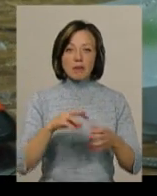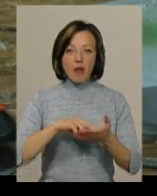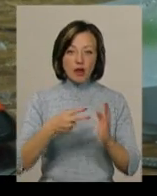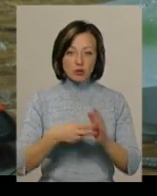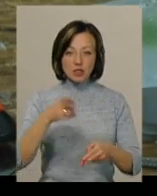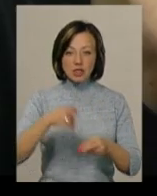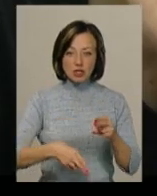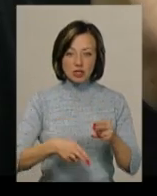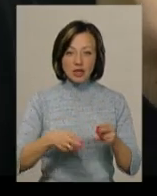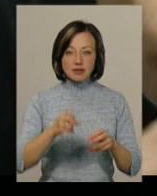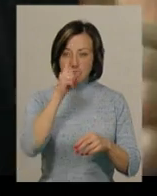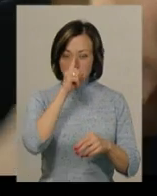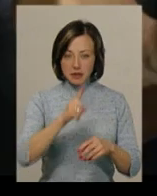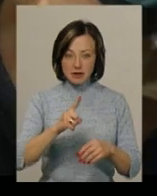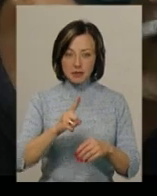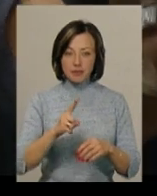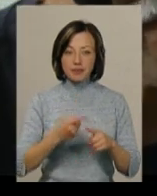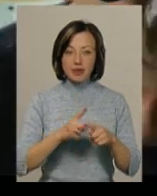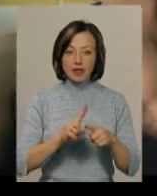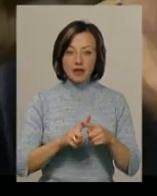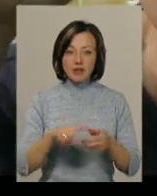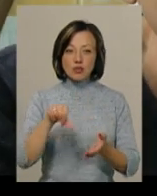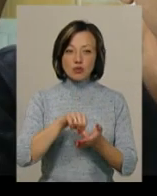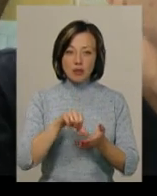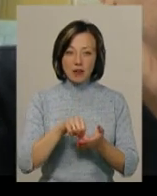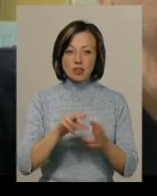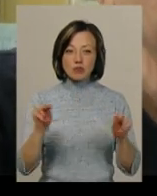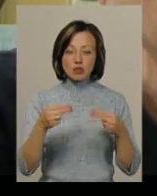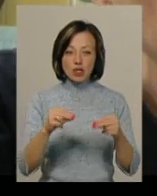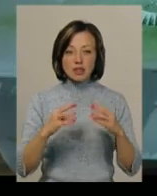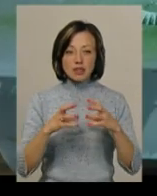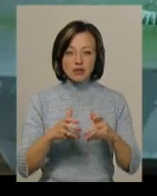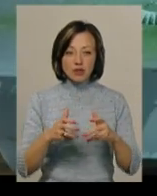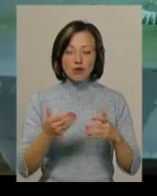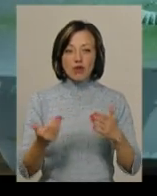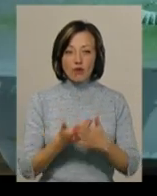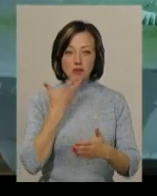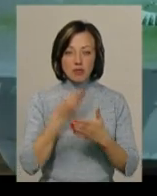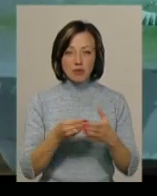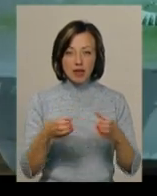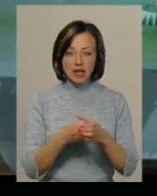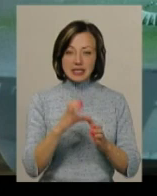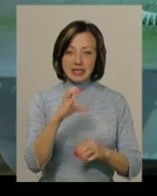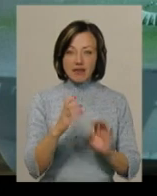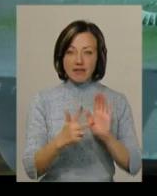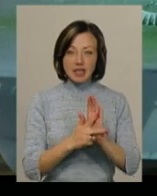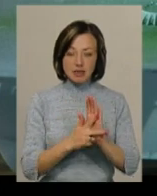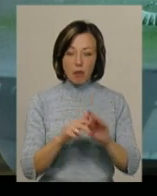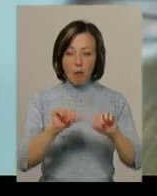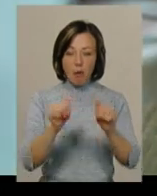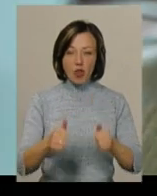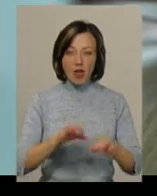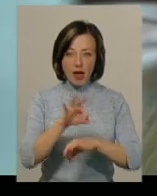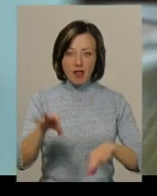планує закінчити за неповний місяць. Судномоделіст виступатиме з нею на чемпіонаті світу в новому для себе класі. вісім, тобто класі моделей,